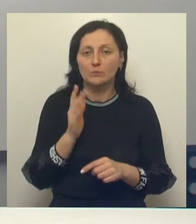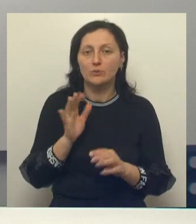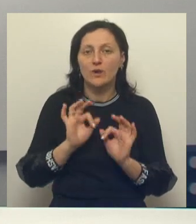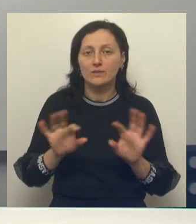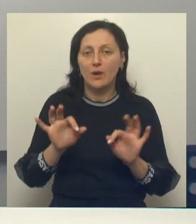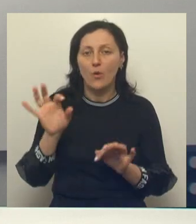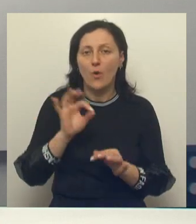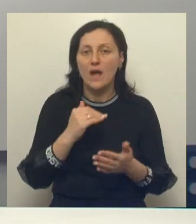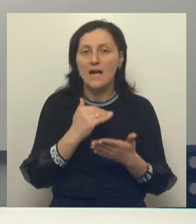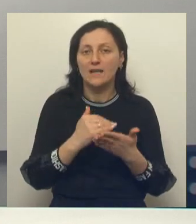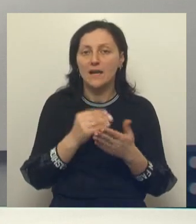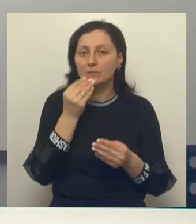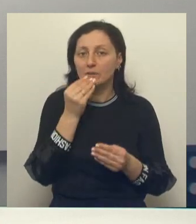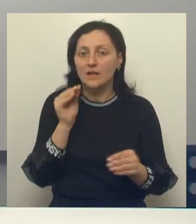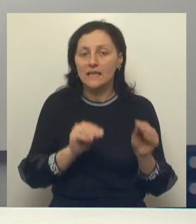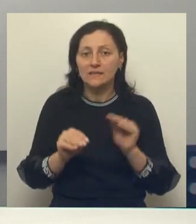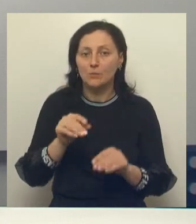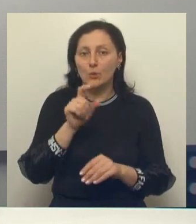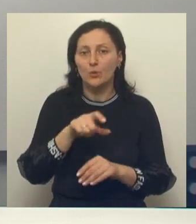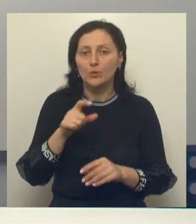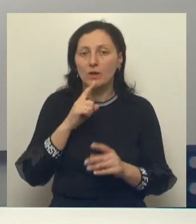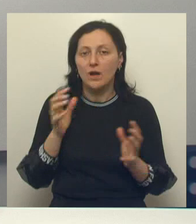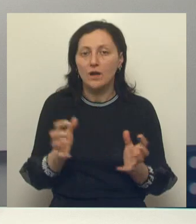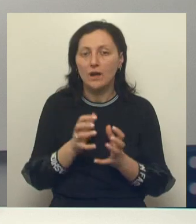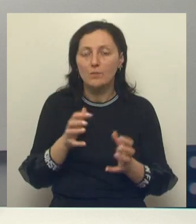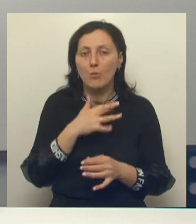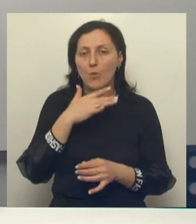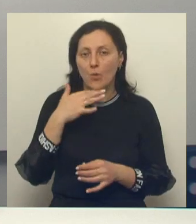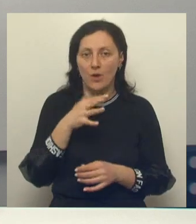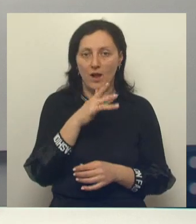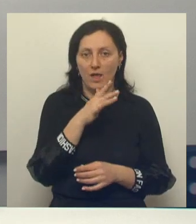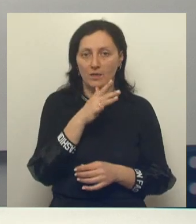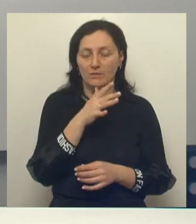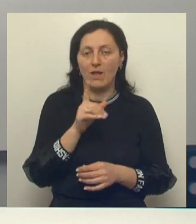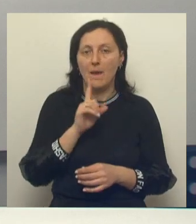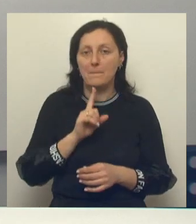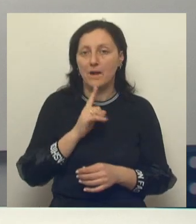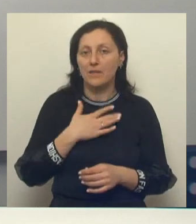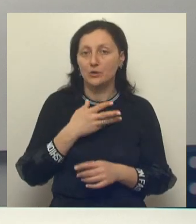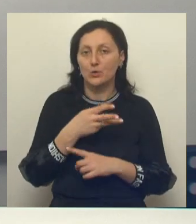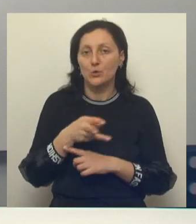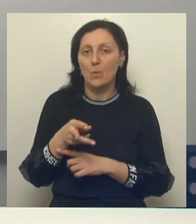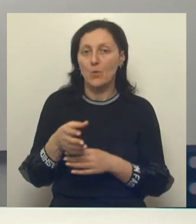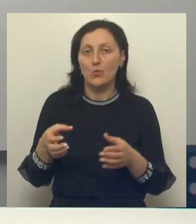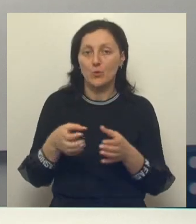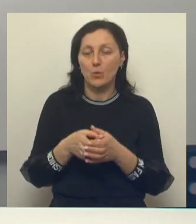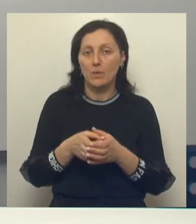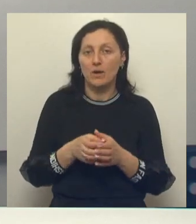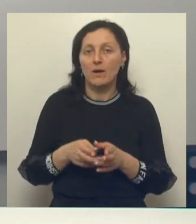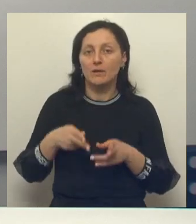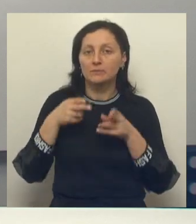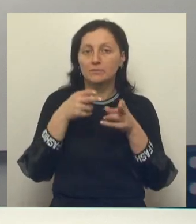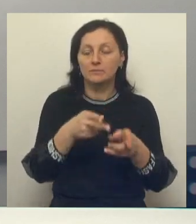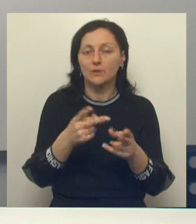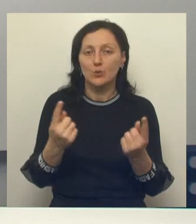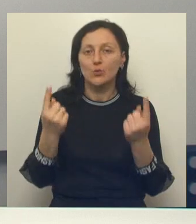различных рецептах и людях, которые бережно хранят их десятилетиями. Но пока наша съемочная группа отправилась на один из